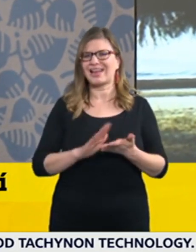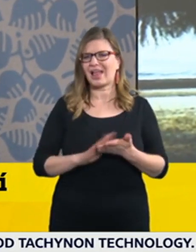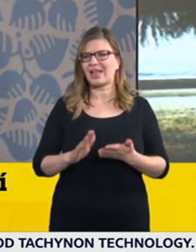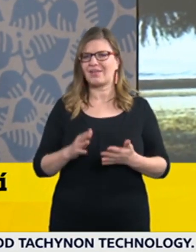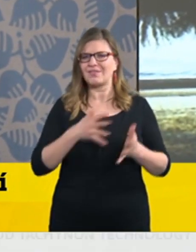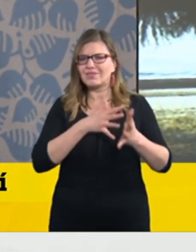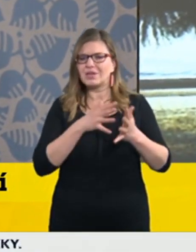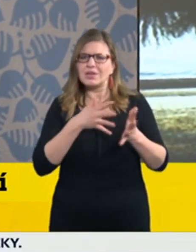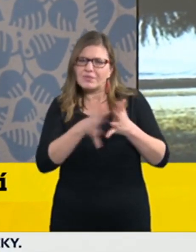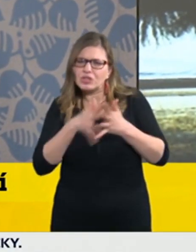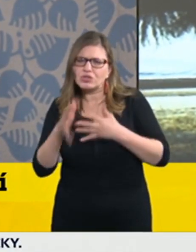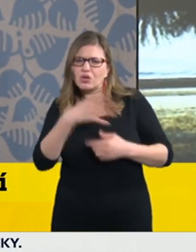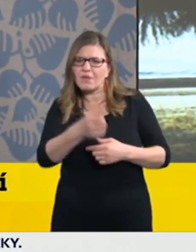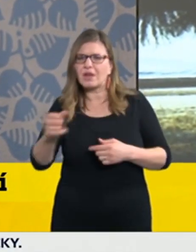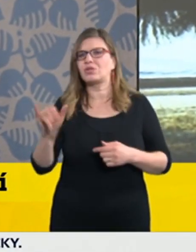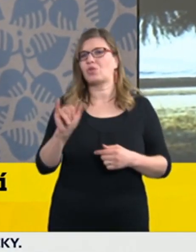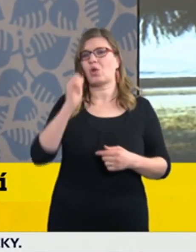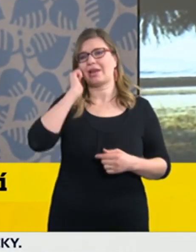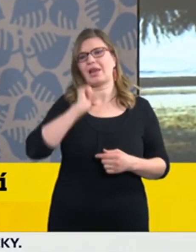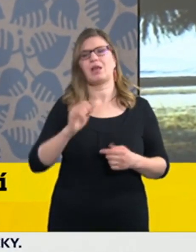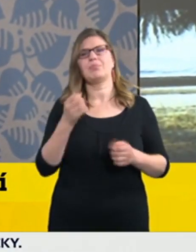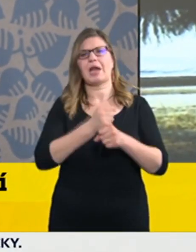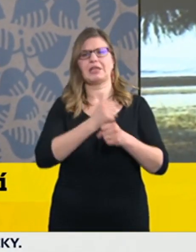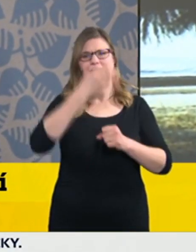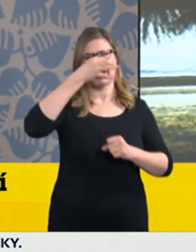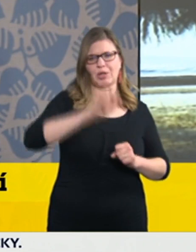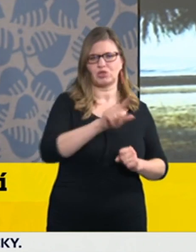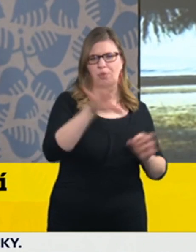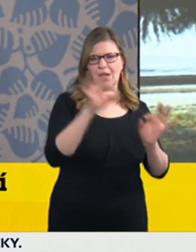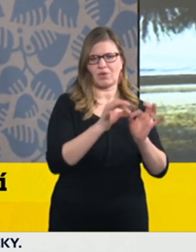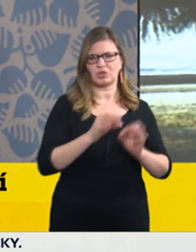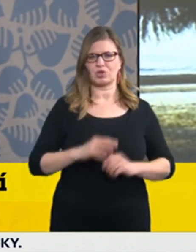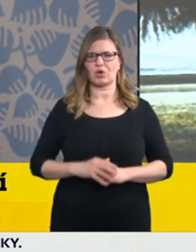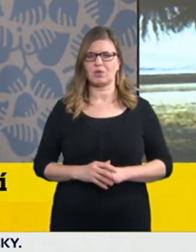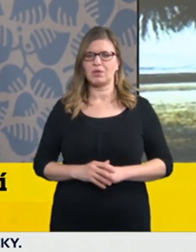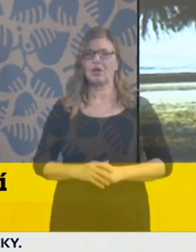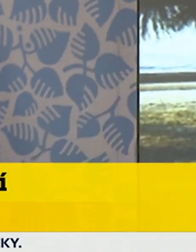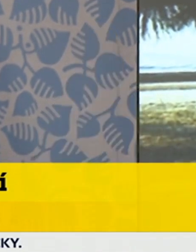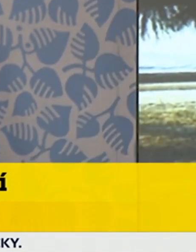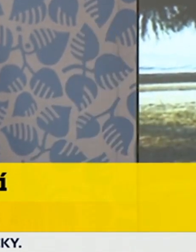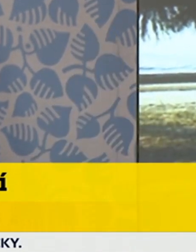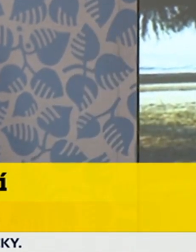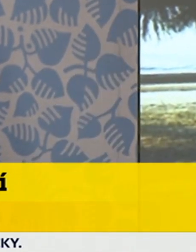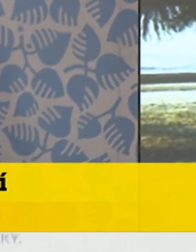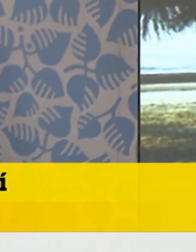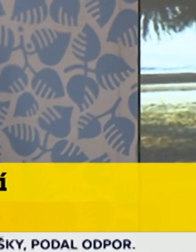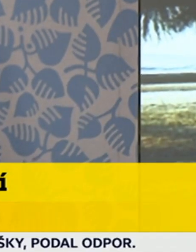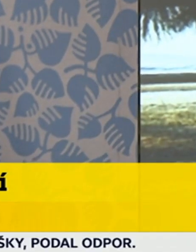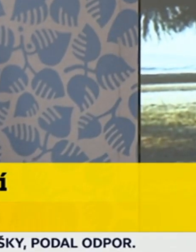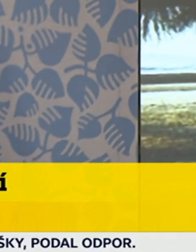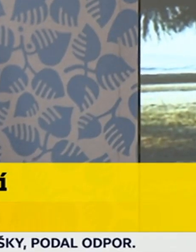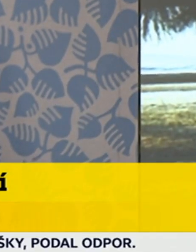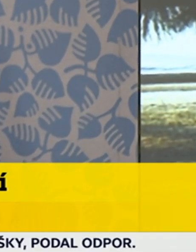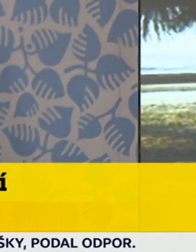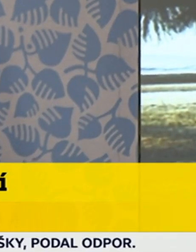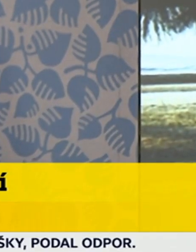pracují v Bavorsku, ale případně se ta situace může jinak vyvinout i v ostatních zemích. Ta změna bude platit od